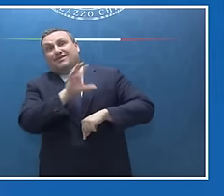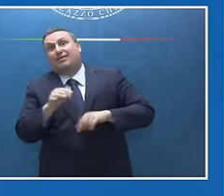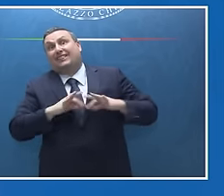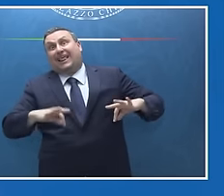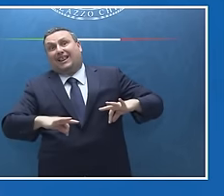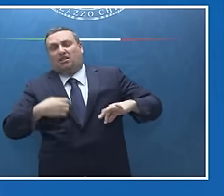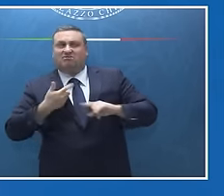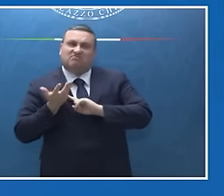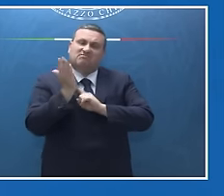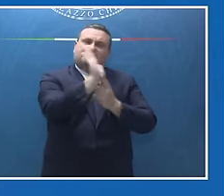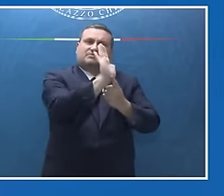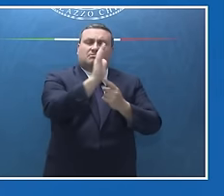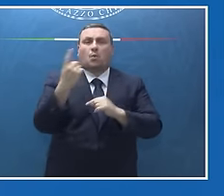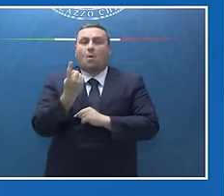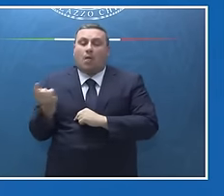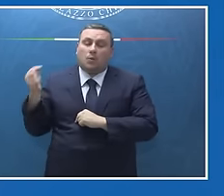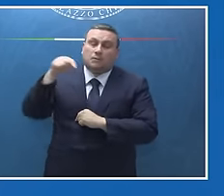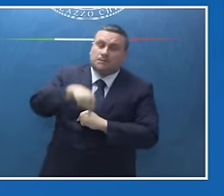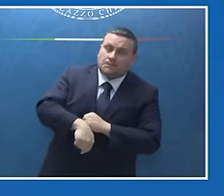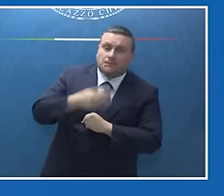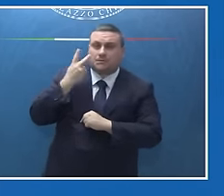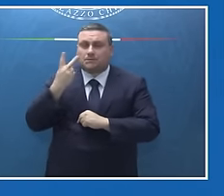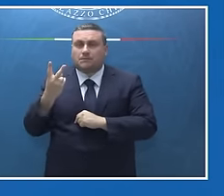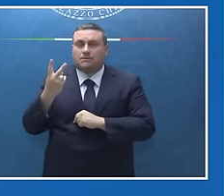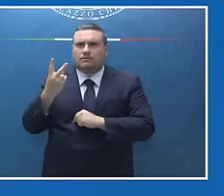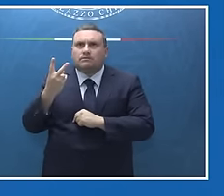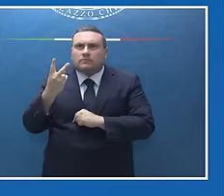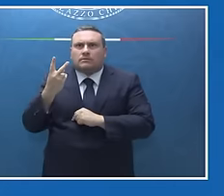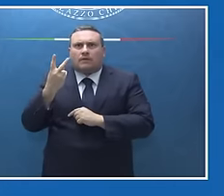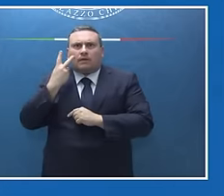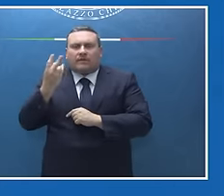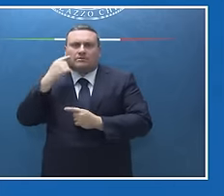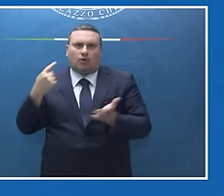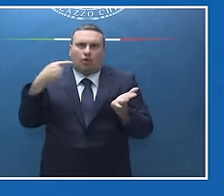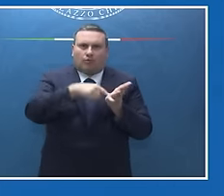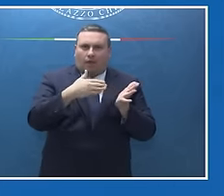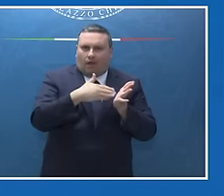Qualcuno può essere arrivato con un'idea, sono certa che tutti sono andati via con un'altra idea.